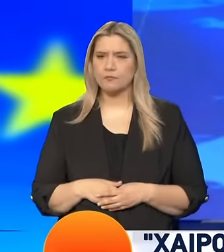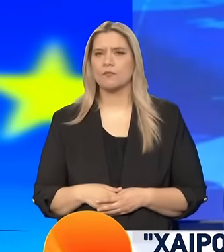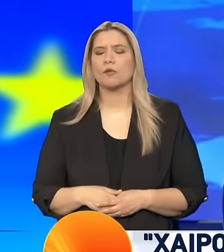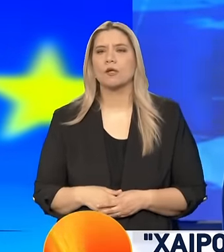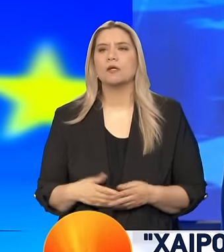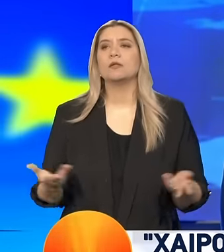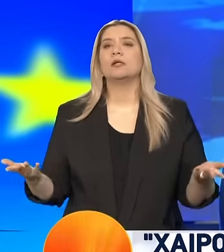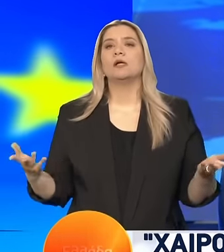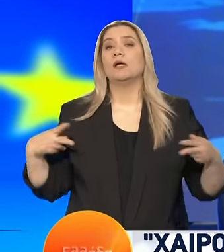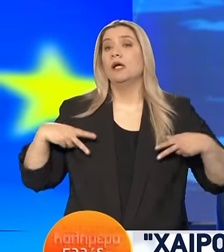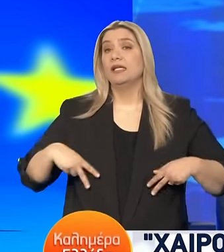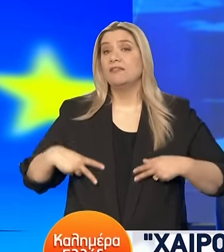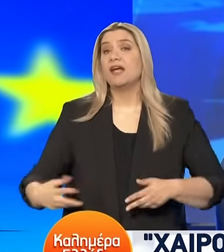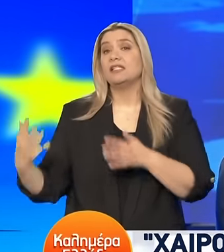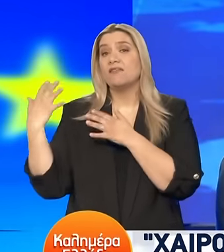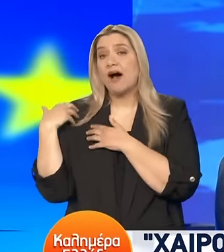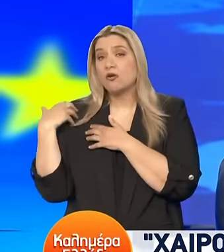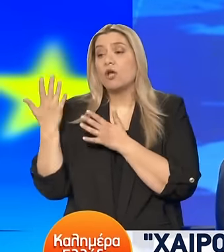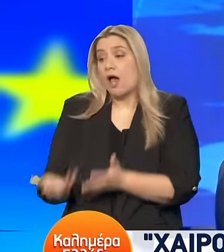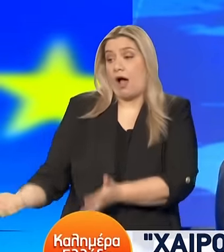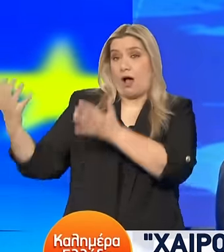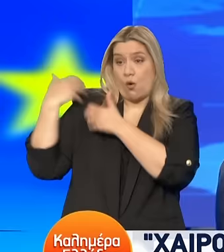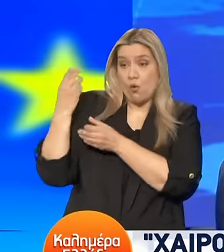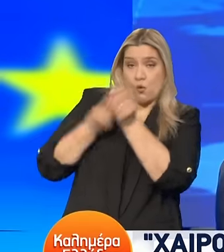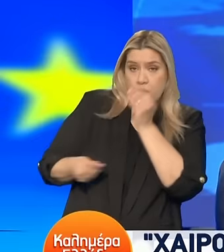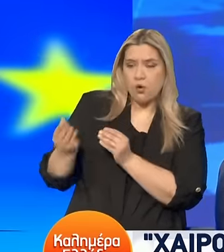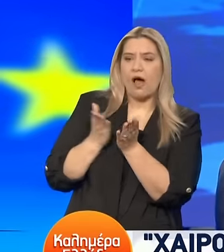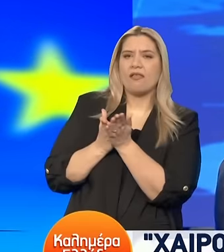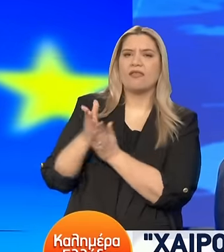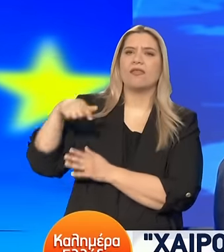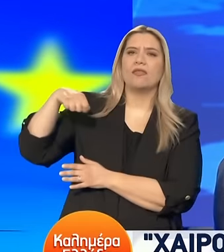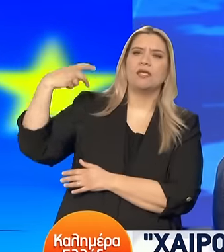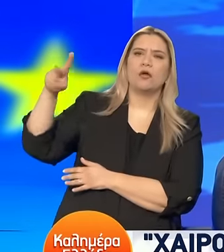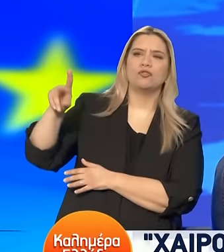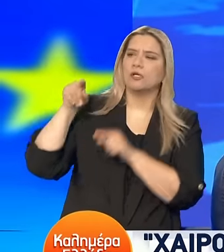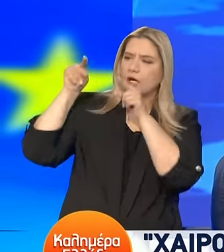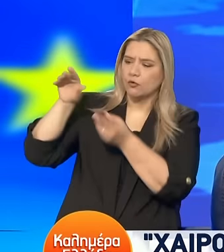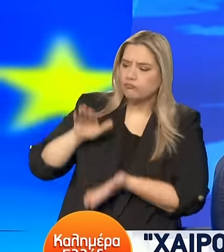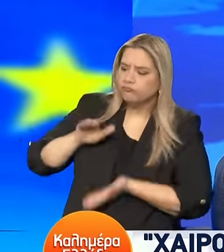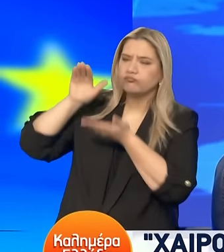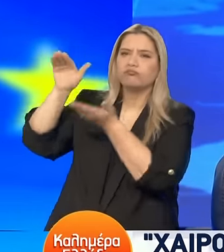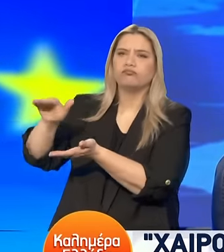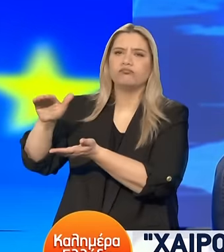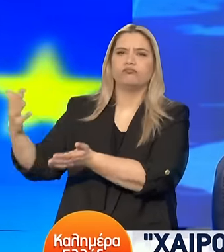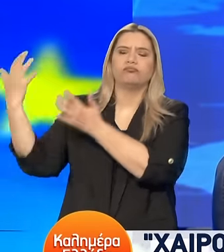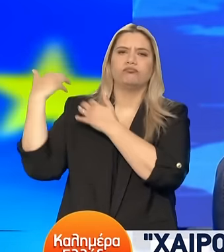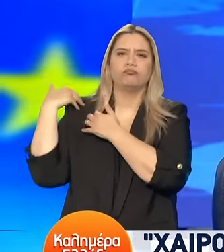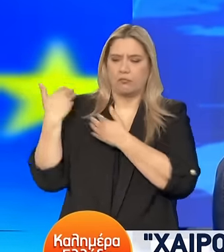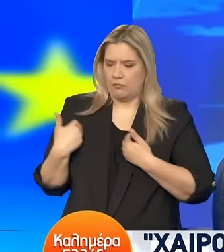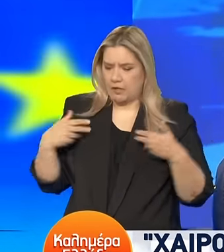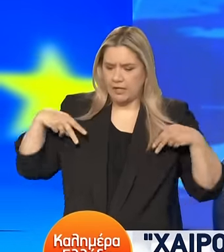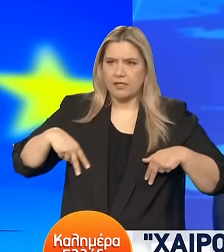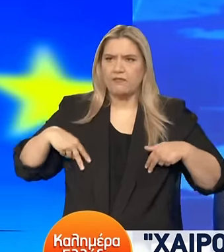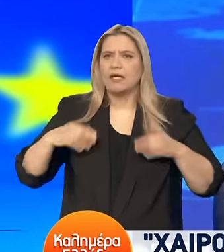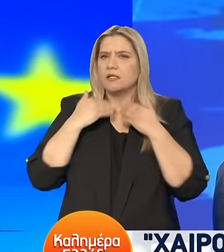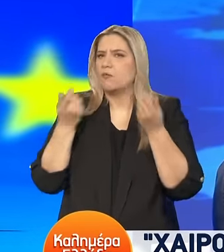Αλλά είναι μεγαλύτερο βάρος για τη δικαιοσύνη Διότι η υπόθεση είναι στη δικαιοσύνη Η κυβέρνηση δεν μπορεί να κάνει τίποτα Γι'